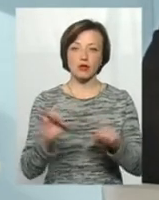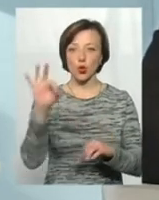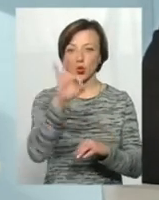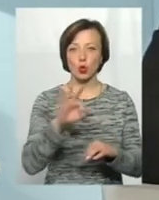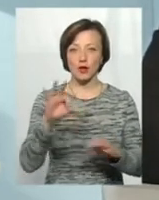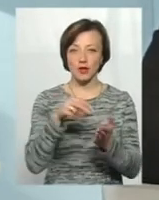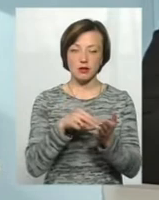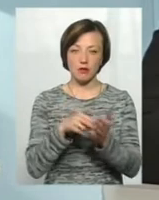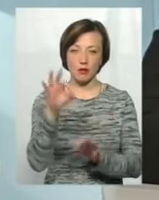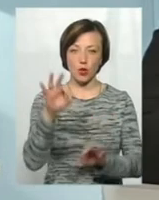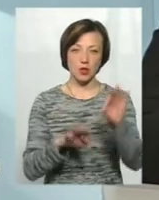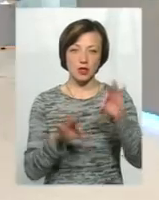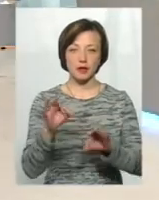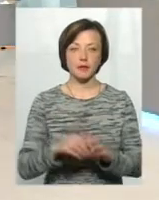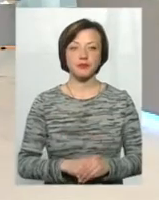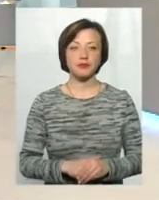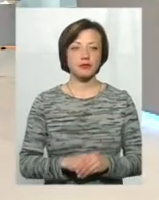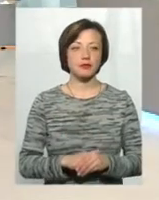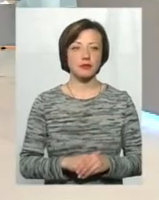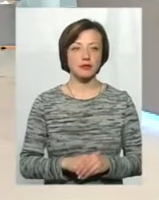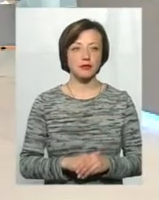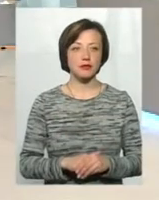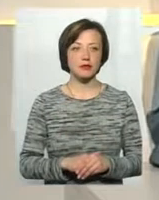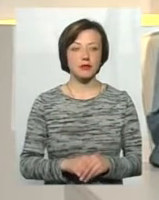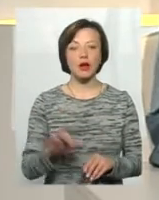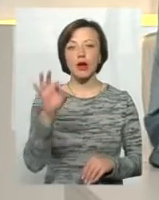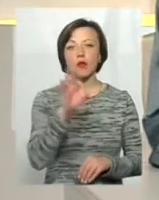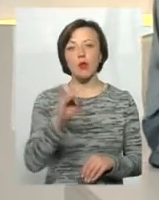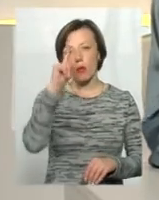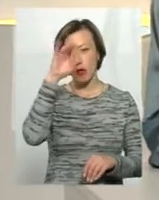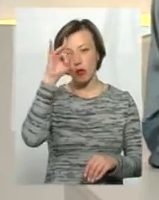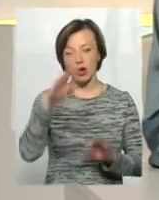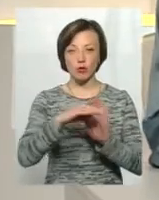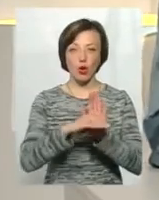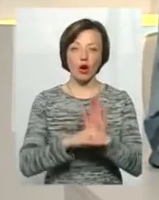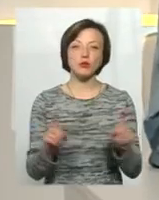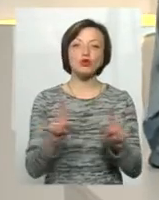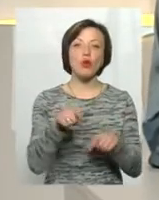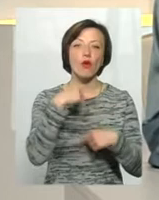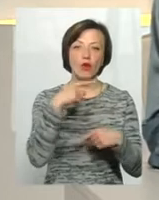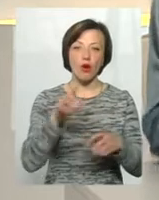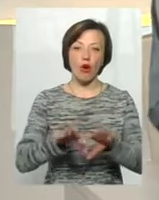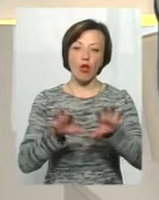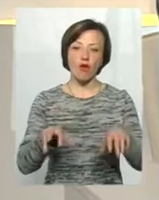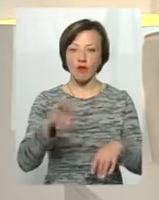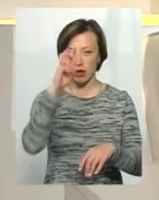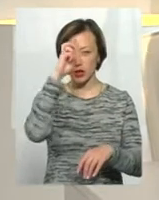ставка проценту. Дякую вам за відповідь. Власне, про популярність програми, що говорить голова